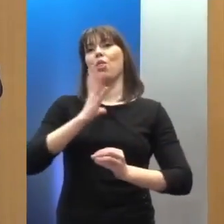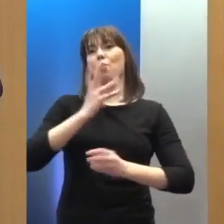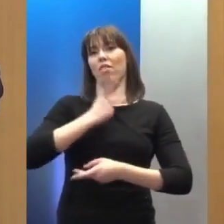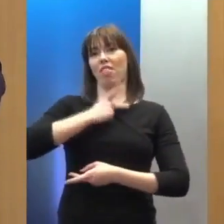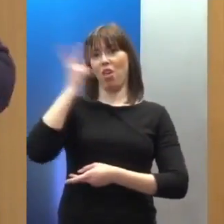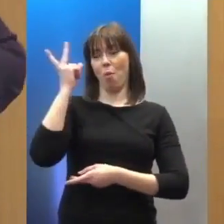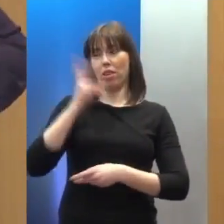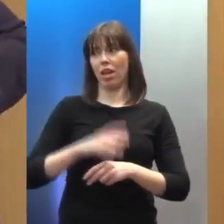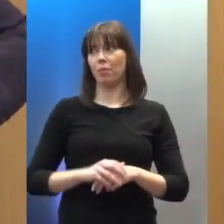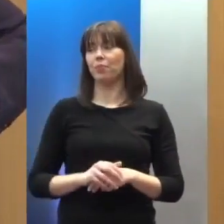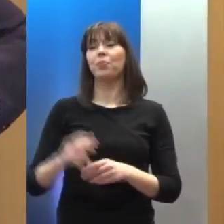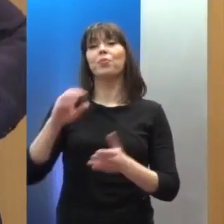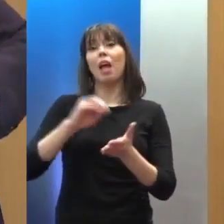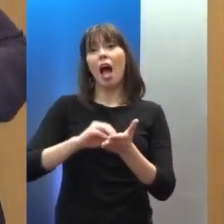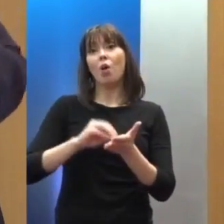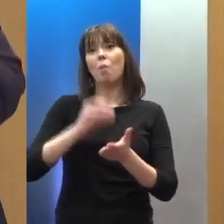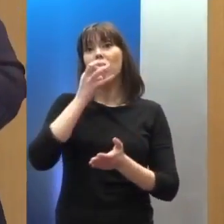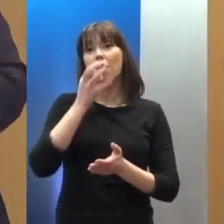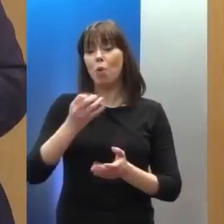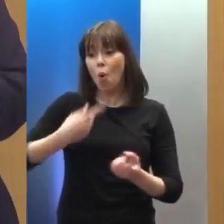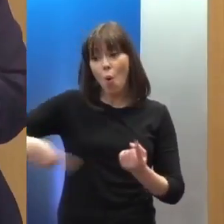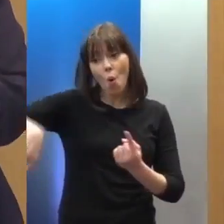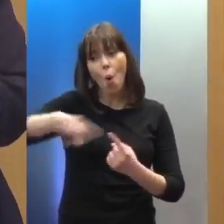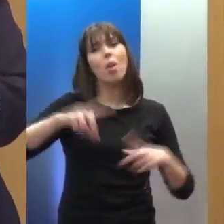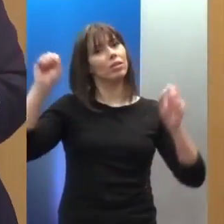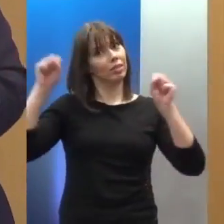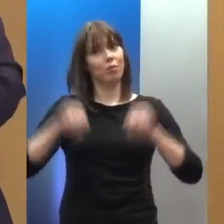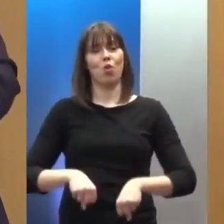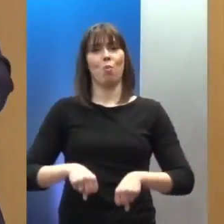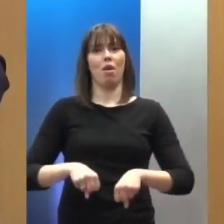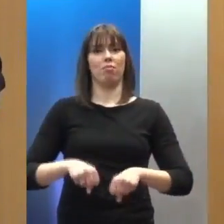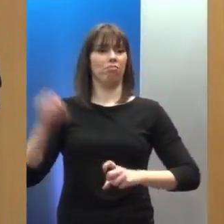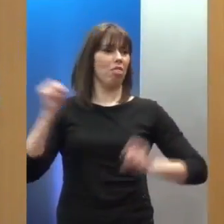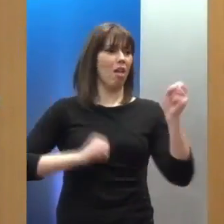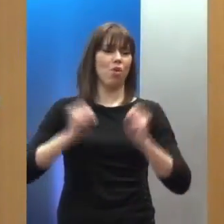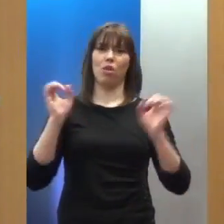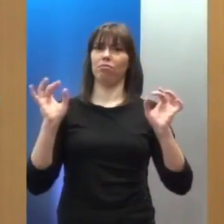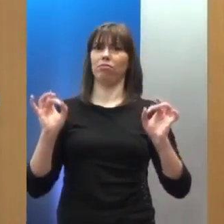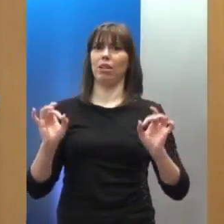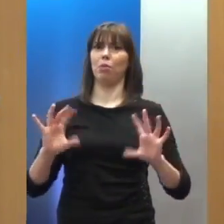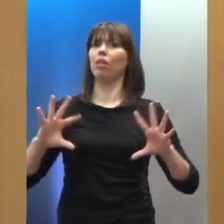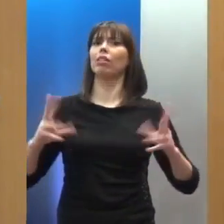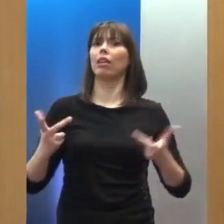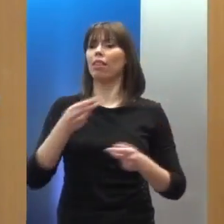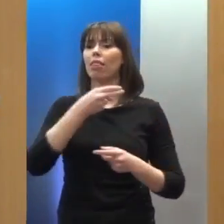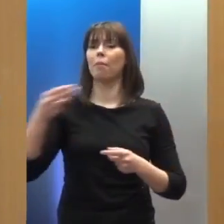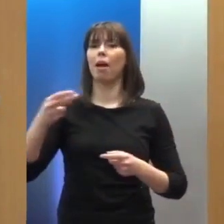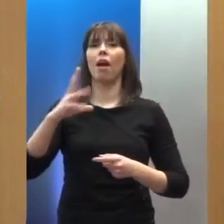Και να πω ότι κανείς δεν διαφωνεί πως ο σεβασμός των ανθρώπινων δικαιωμάτων,